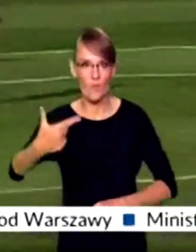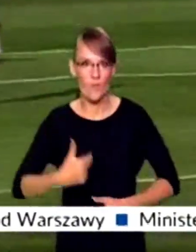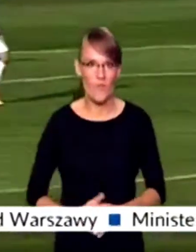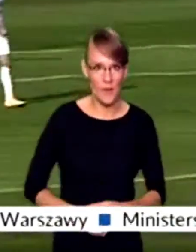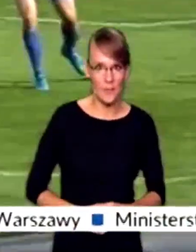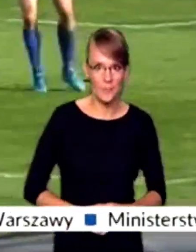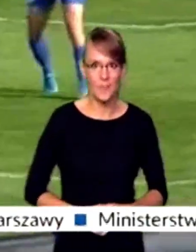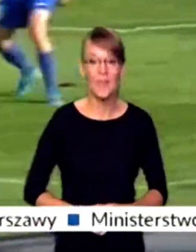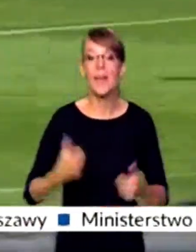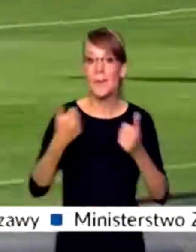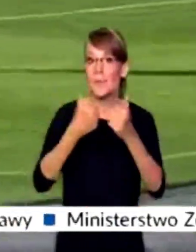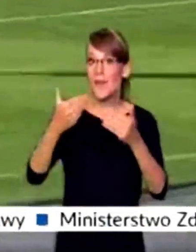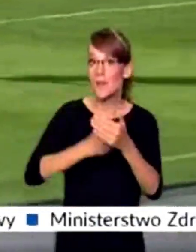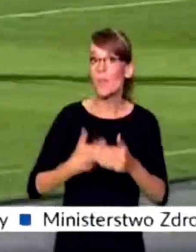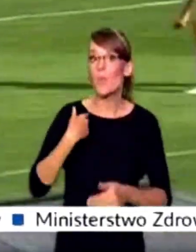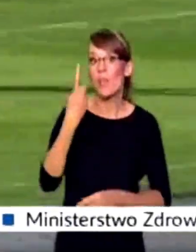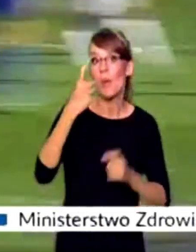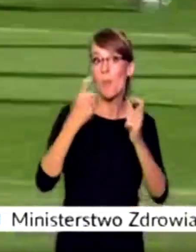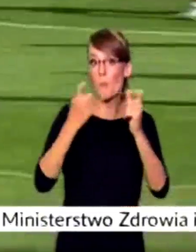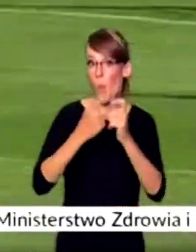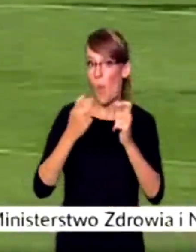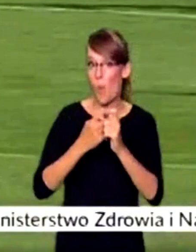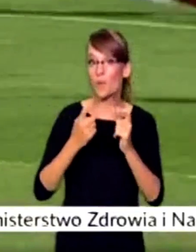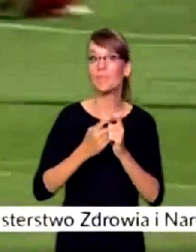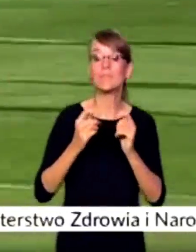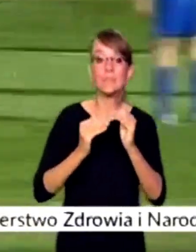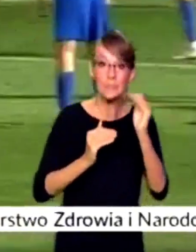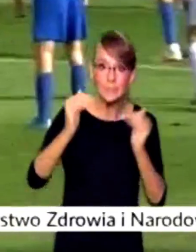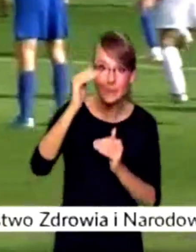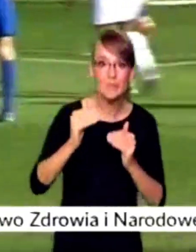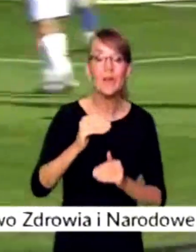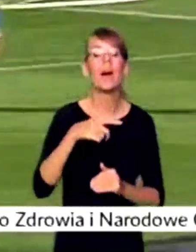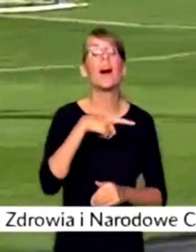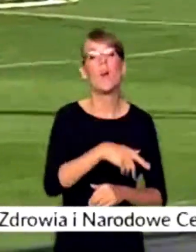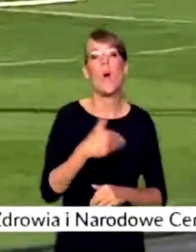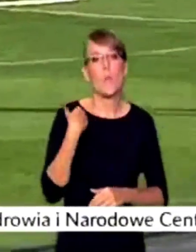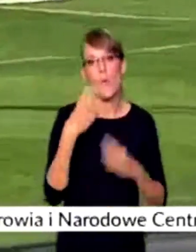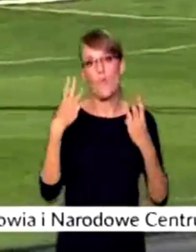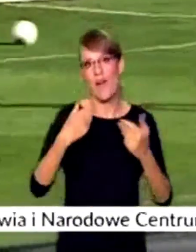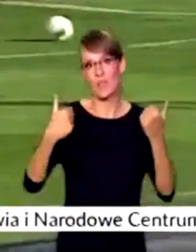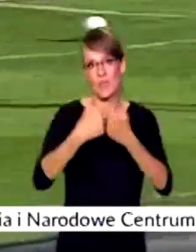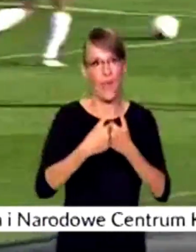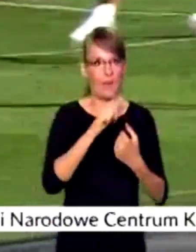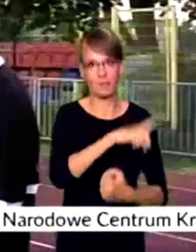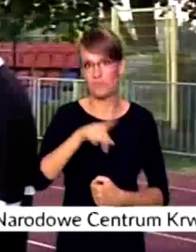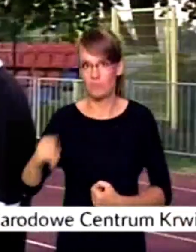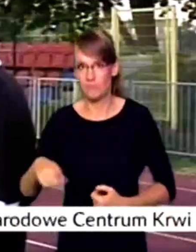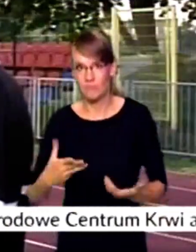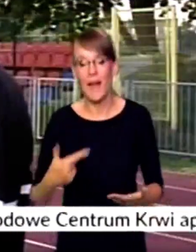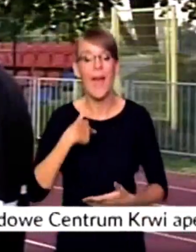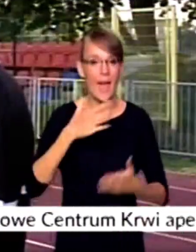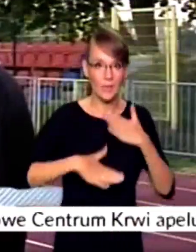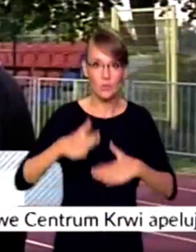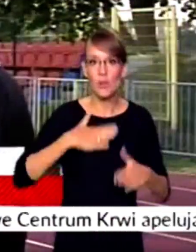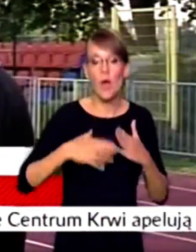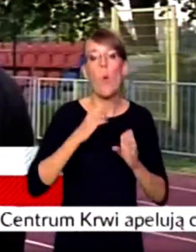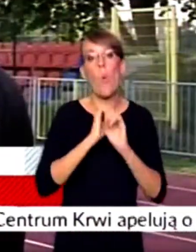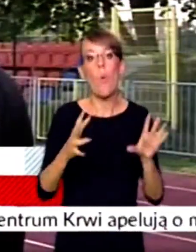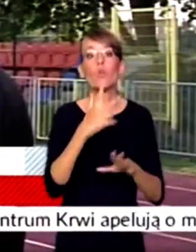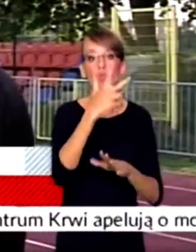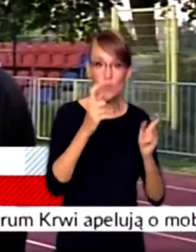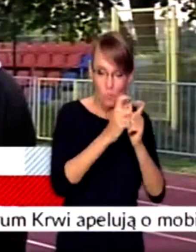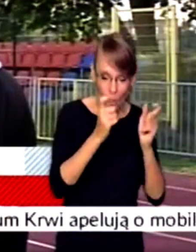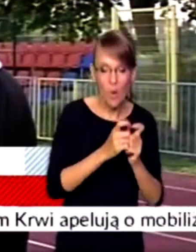przed tym meczem jeden punkt przewagi i to był bardzo ważny mecz dla jednych i dla drugich. Ja się cieszę oczywiście z tych trzech